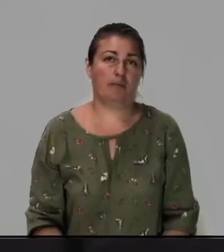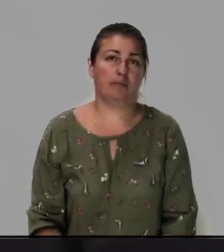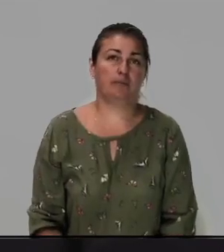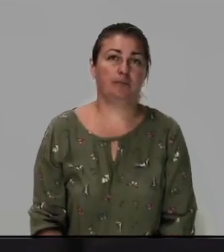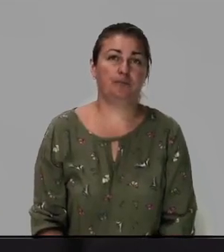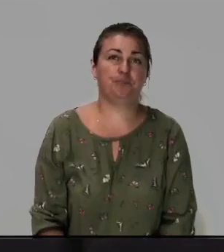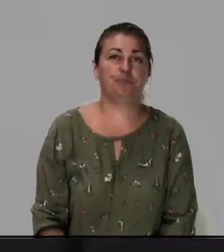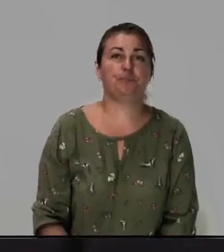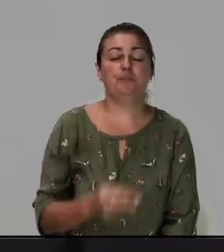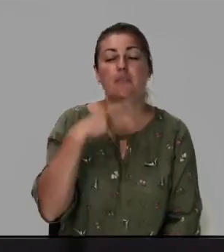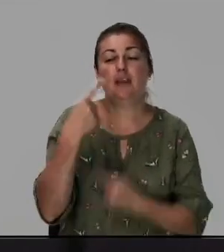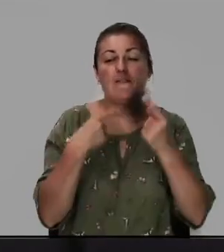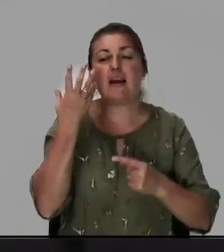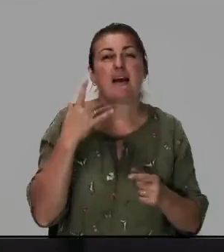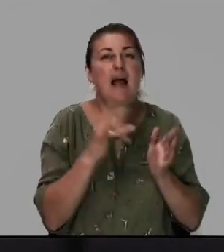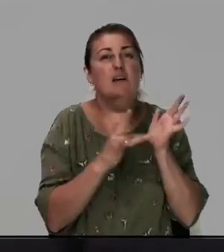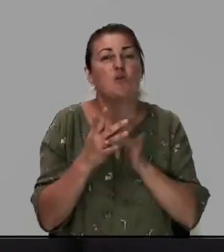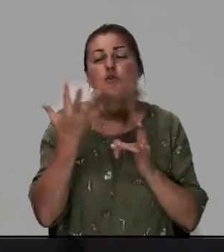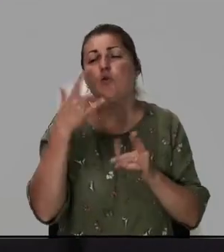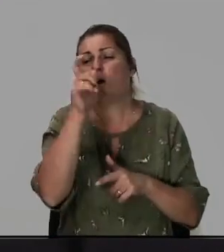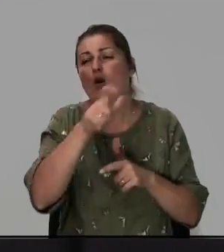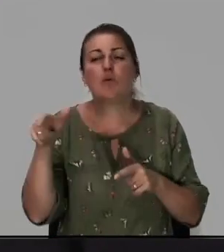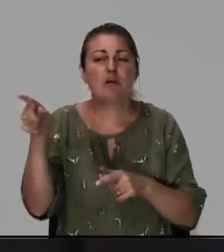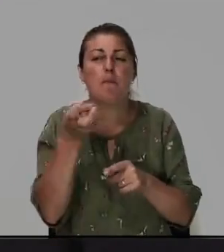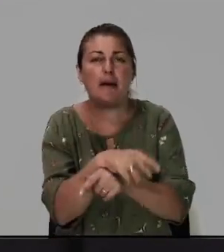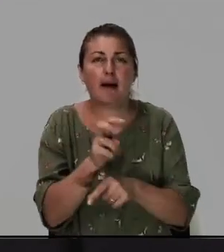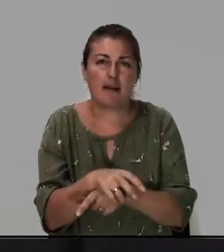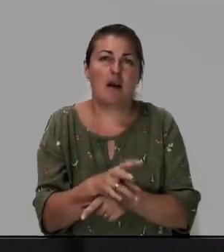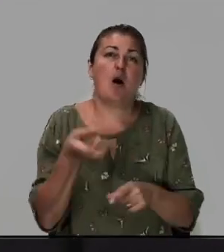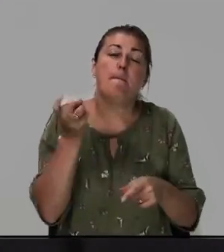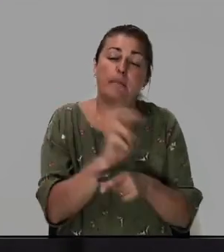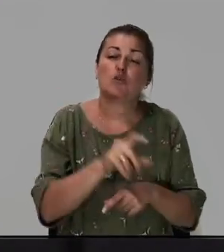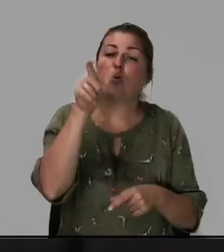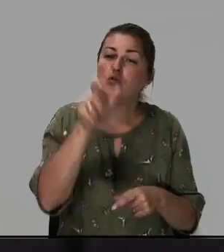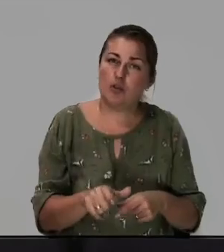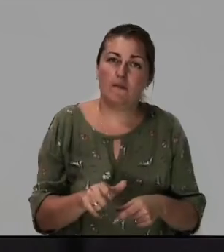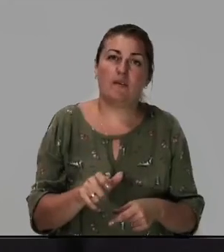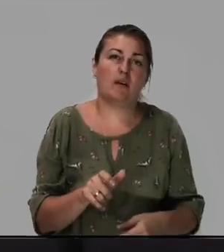и мы видим когда Иисус сколько людей к нему приходили пришел человек